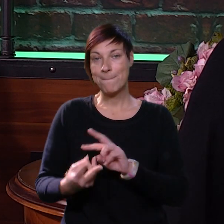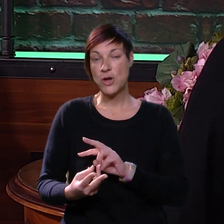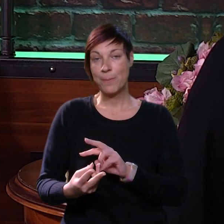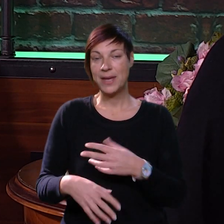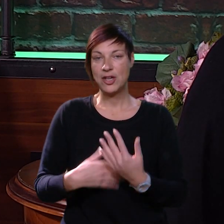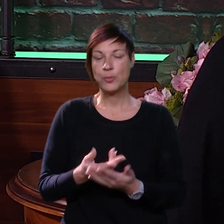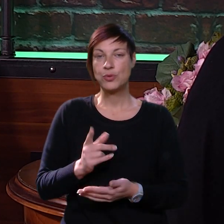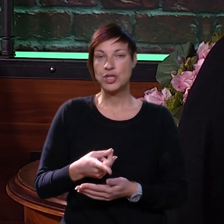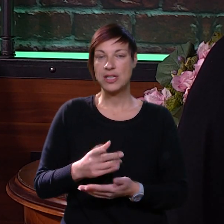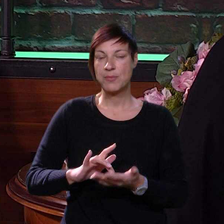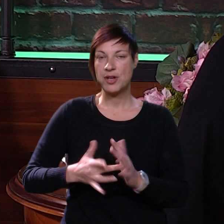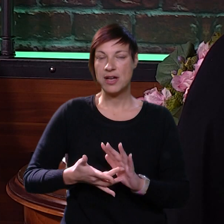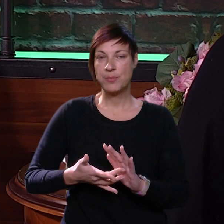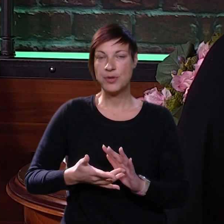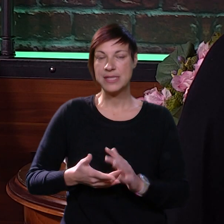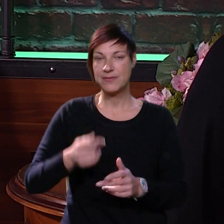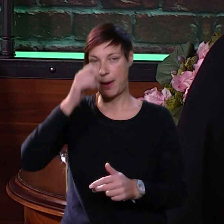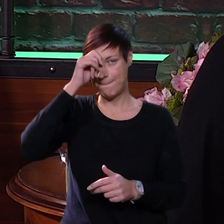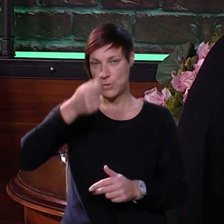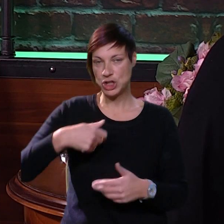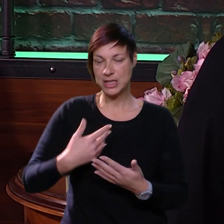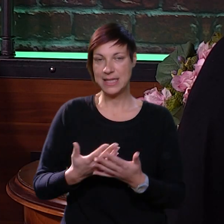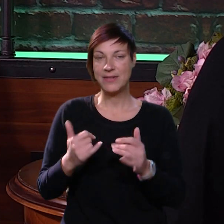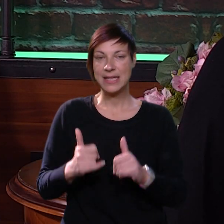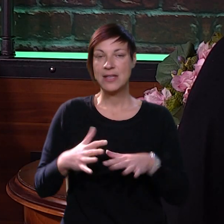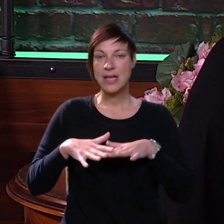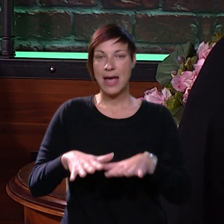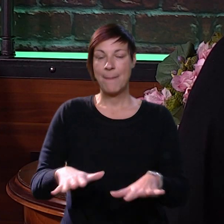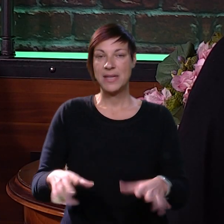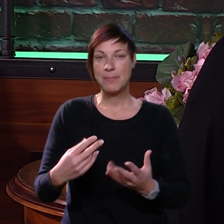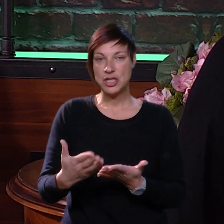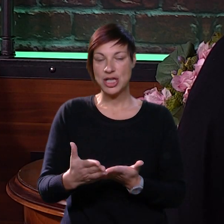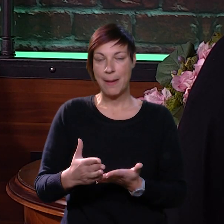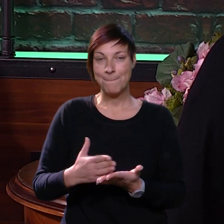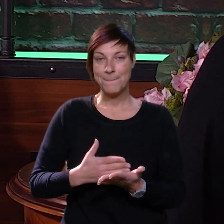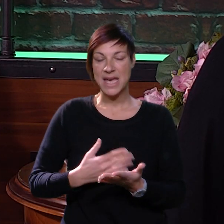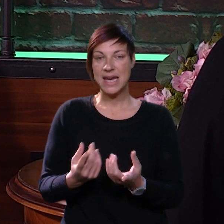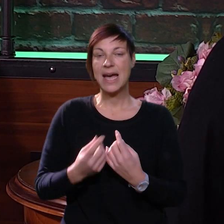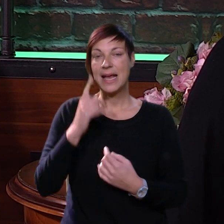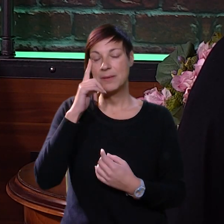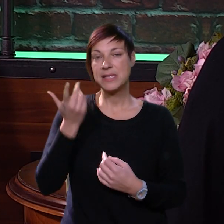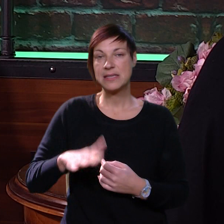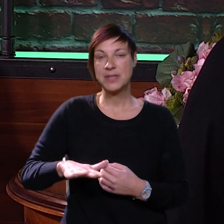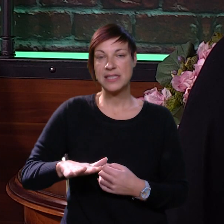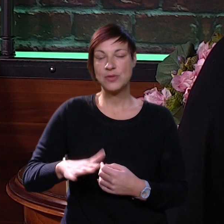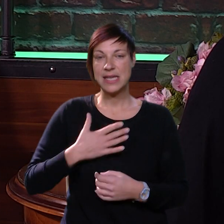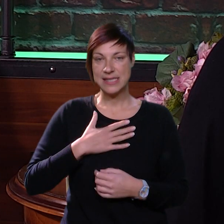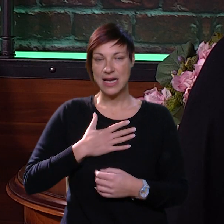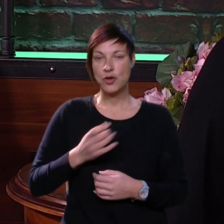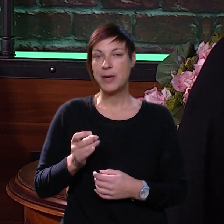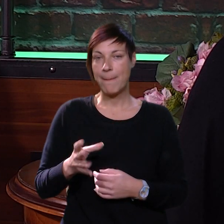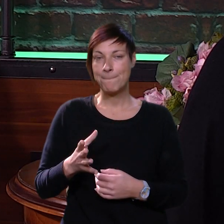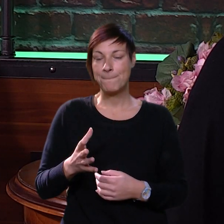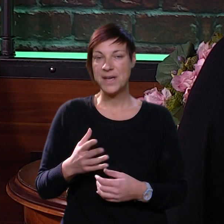promijenio, budući da moramo svi poštivati trenutne epidemiološke mjere, ali mislim da su se djeca